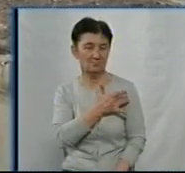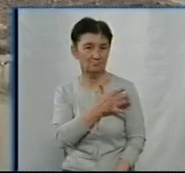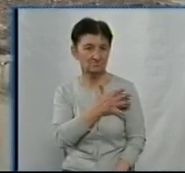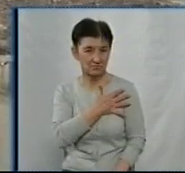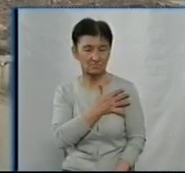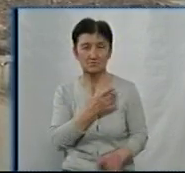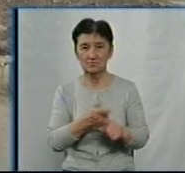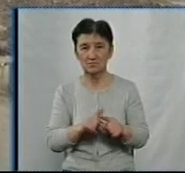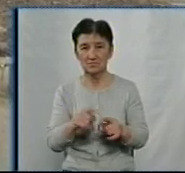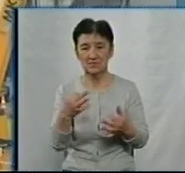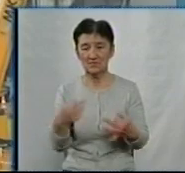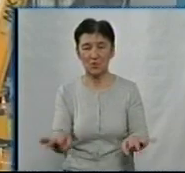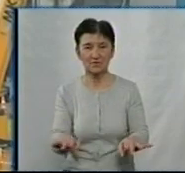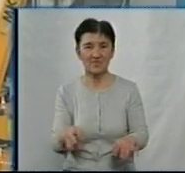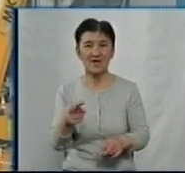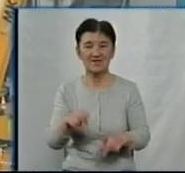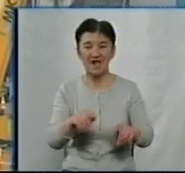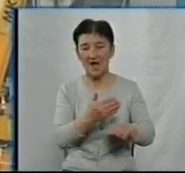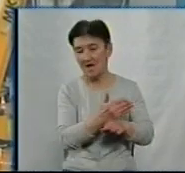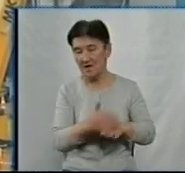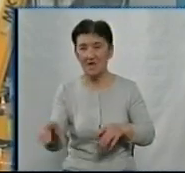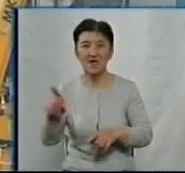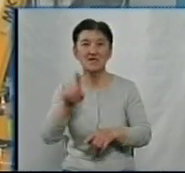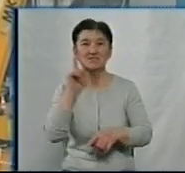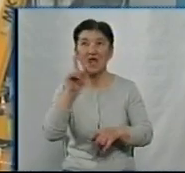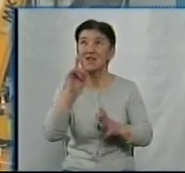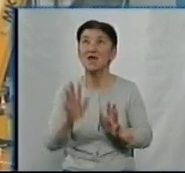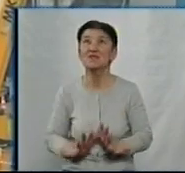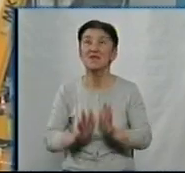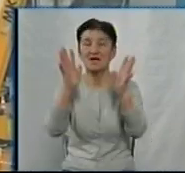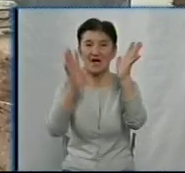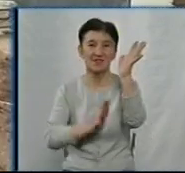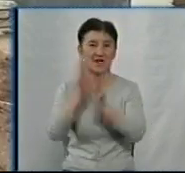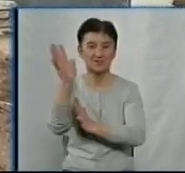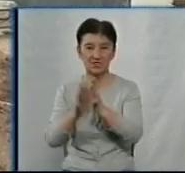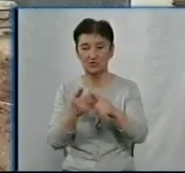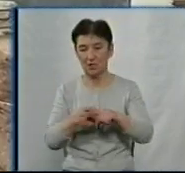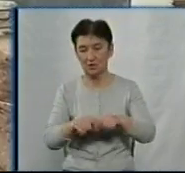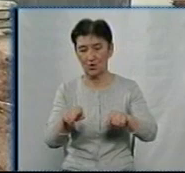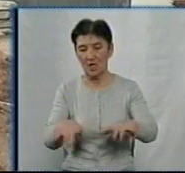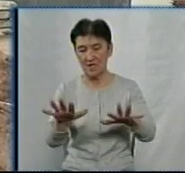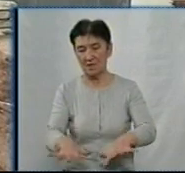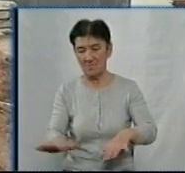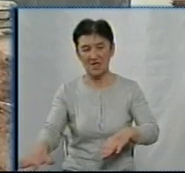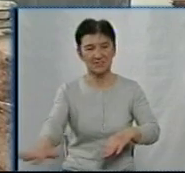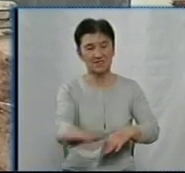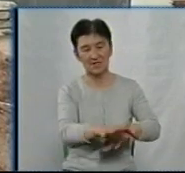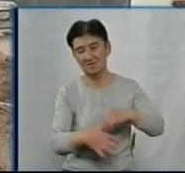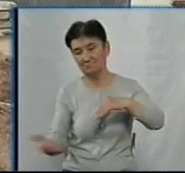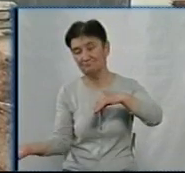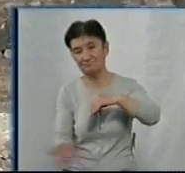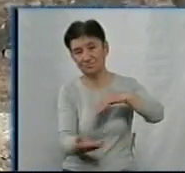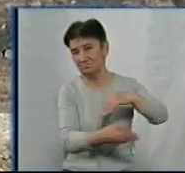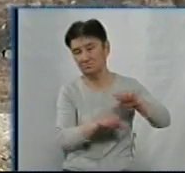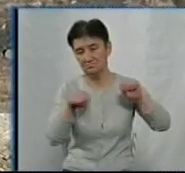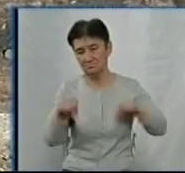виконавчого органу міської ради для видалення зелених насаджень, які знаходяться на цій земельній ділянці. При впорядкуванні своєї